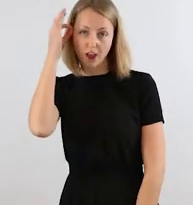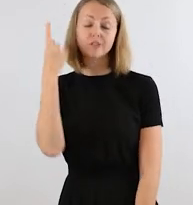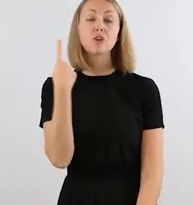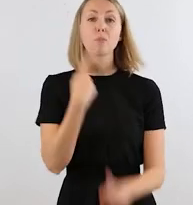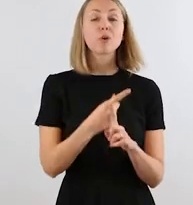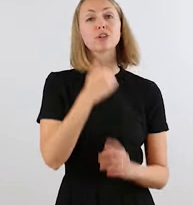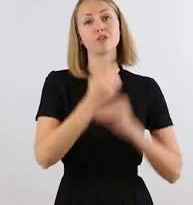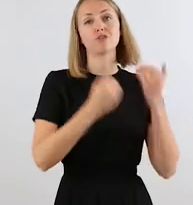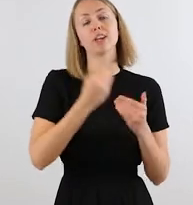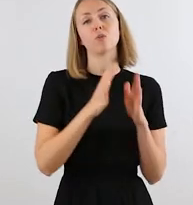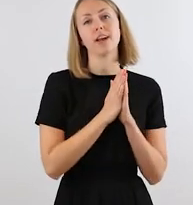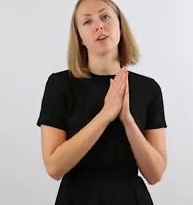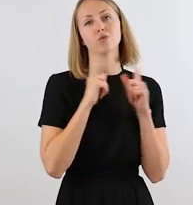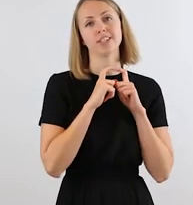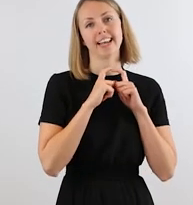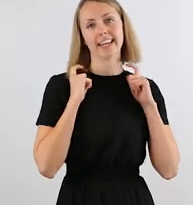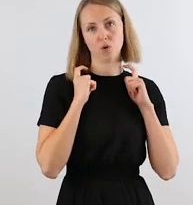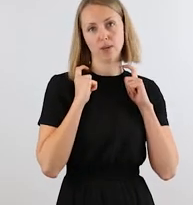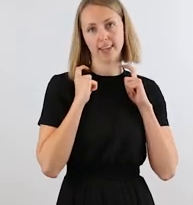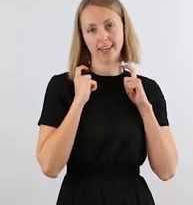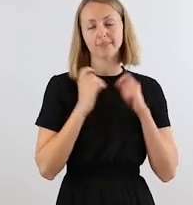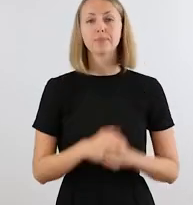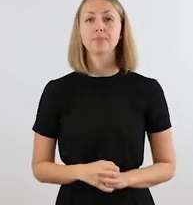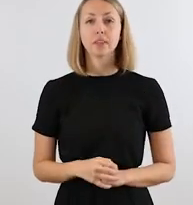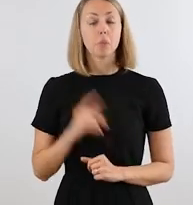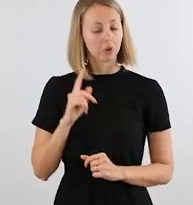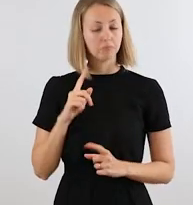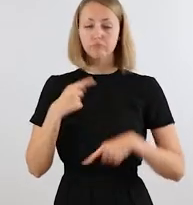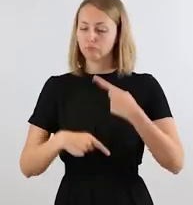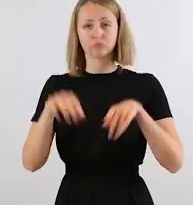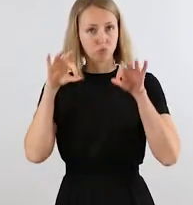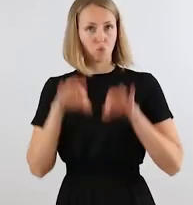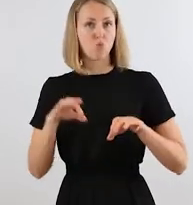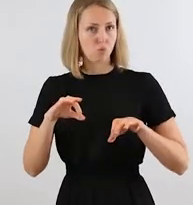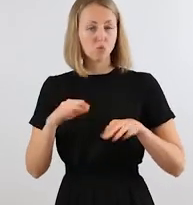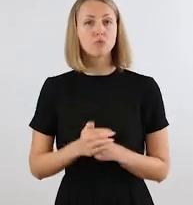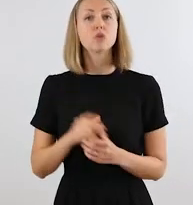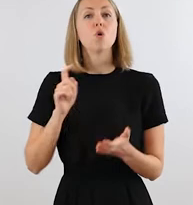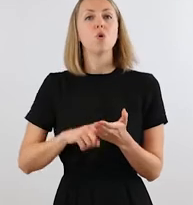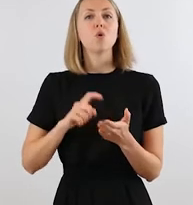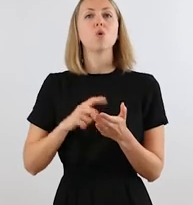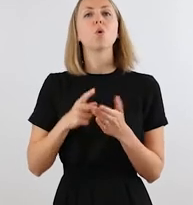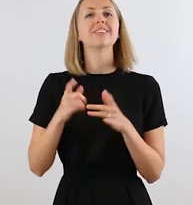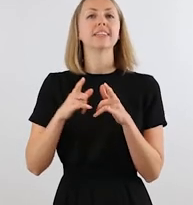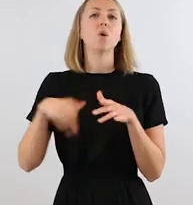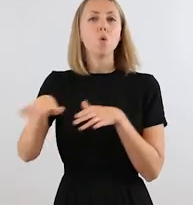mit Geschichte und katholischer Theologie. Das hat sehr gut funktioniert, weil es sich um eine